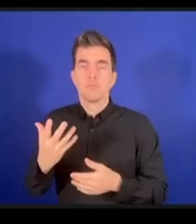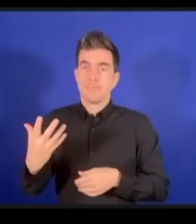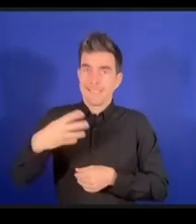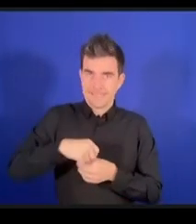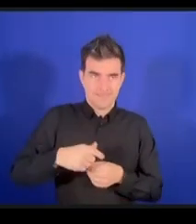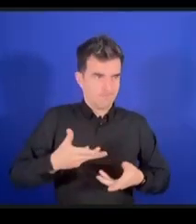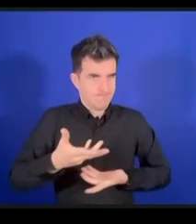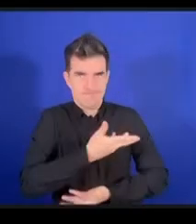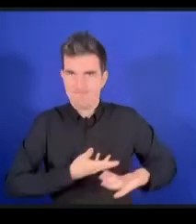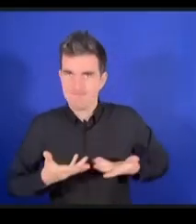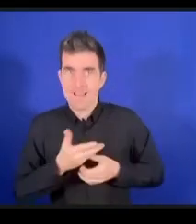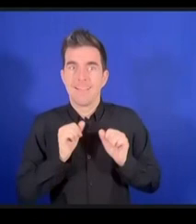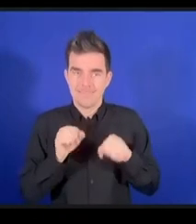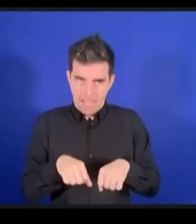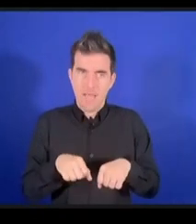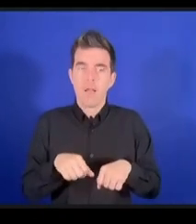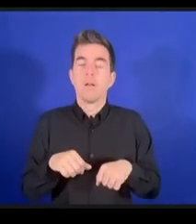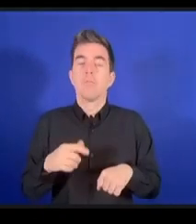et aux débats.